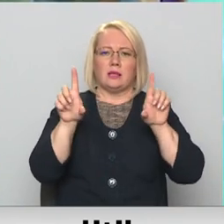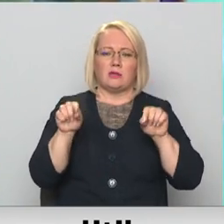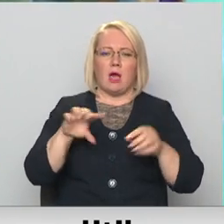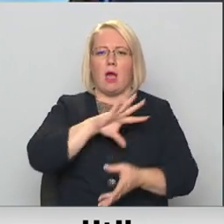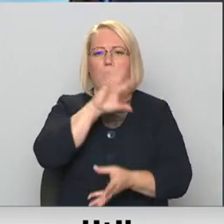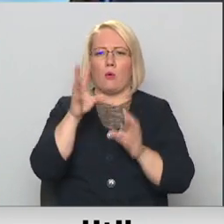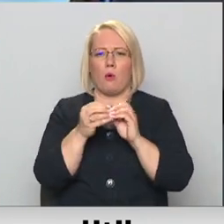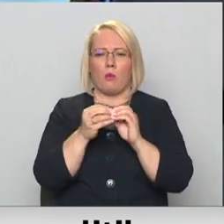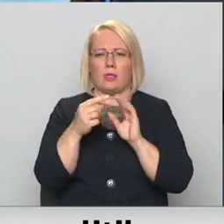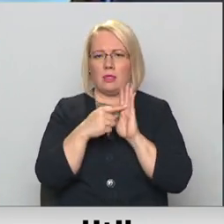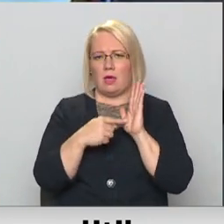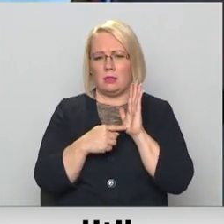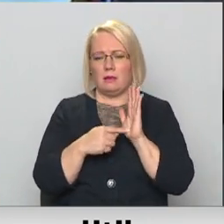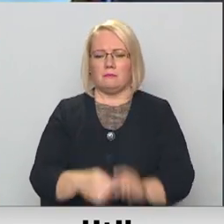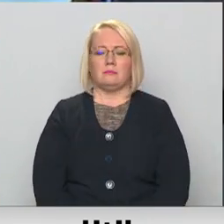apkopotie dati.